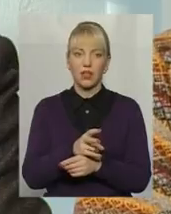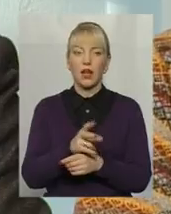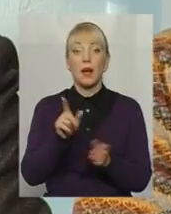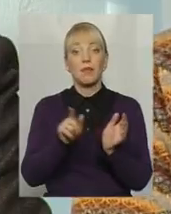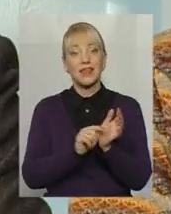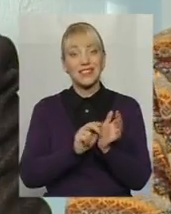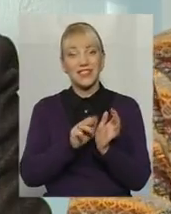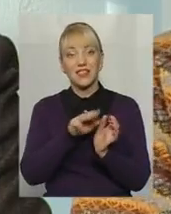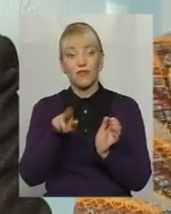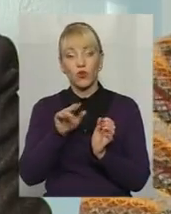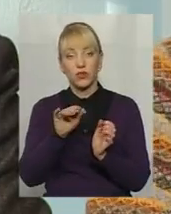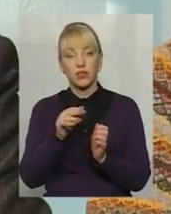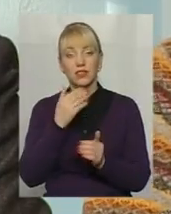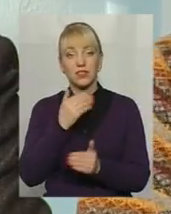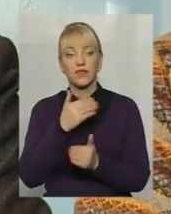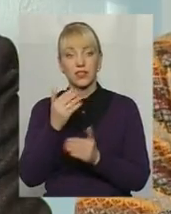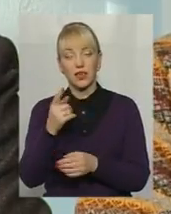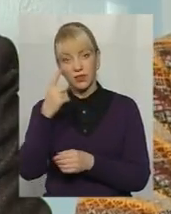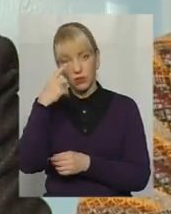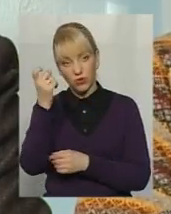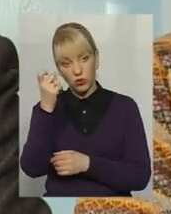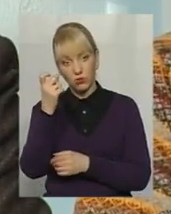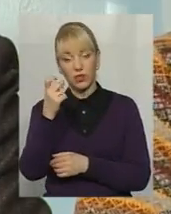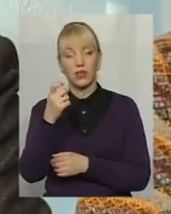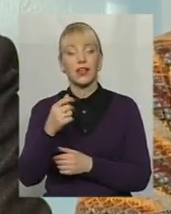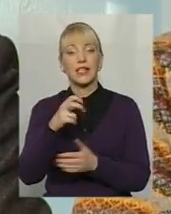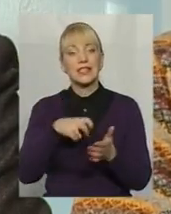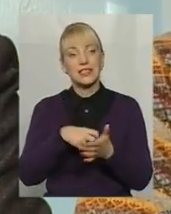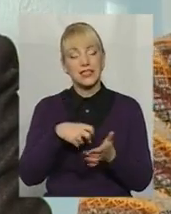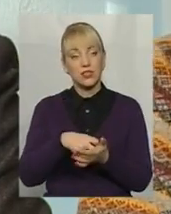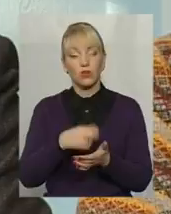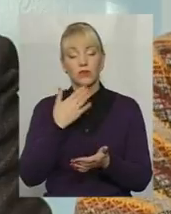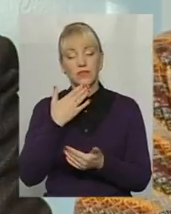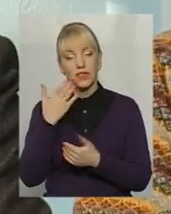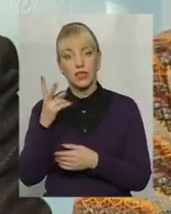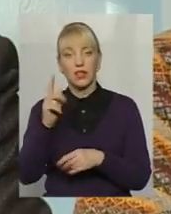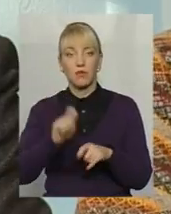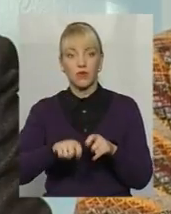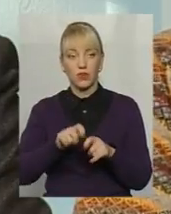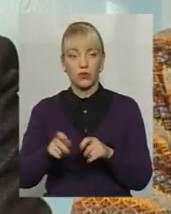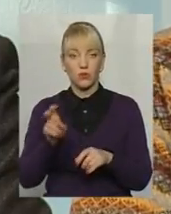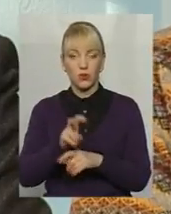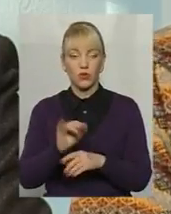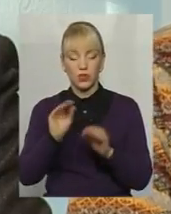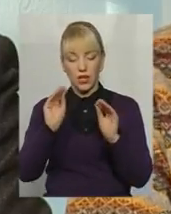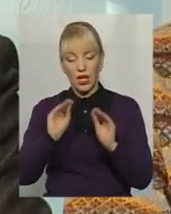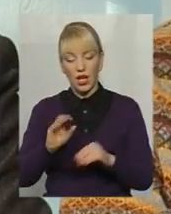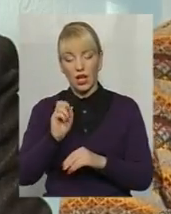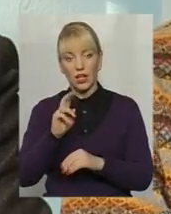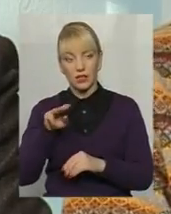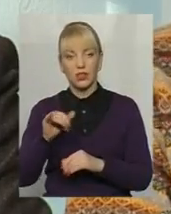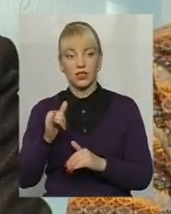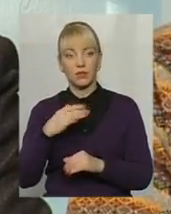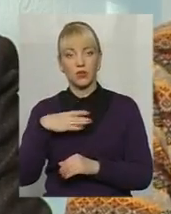звертається, повідомлення з листом звертається, приходять на перевірку, відповідно складають акт і тепер